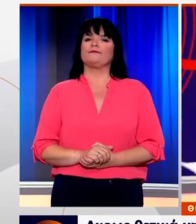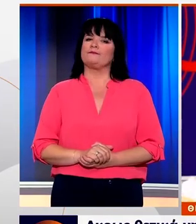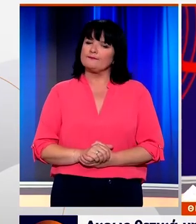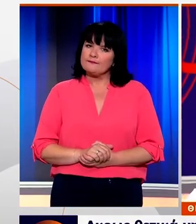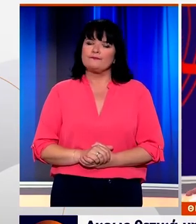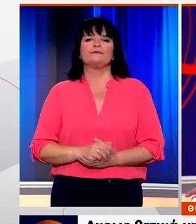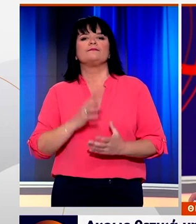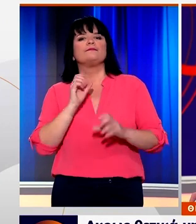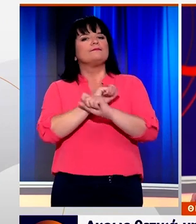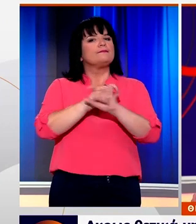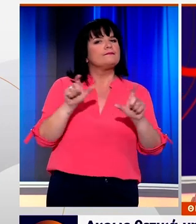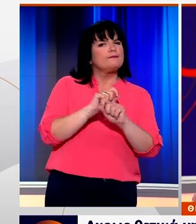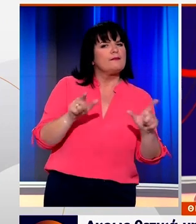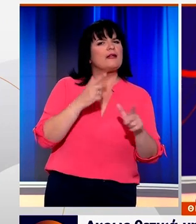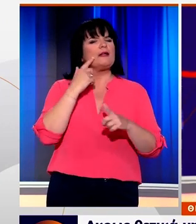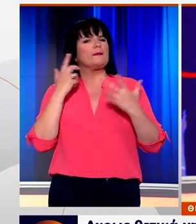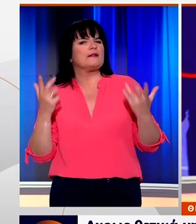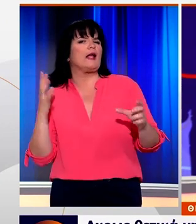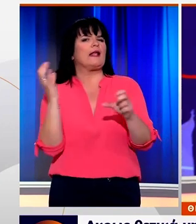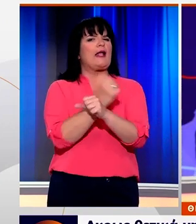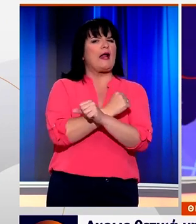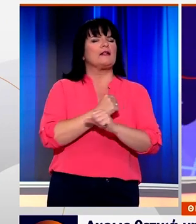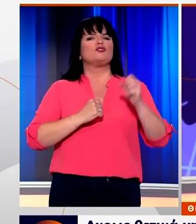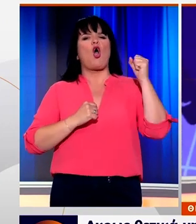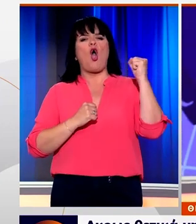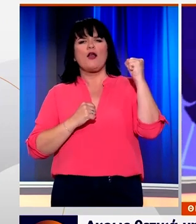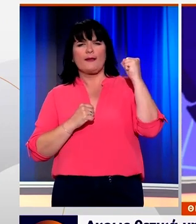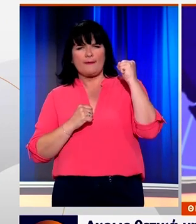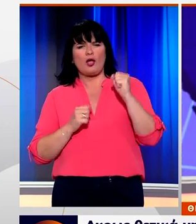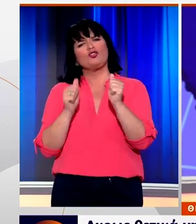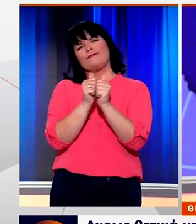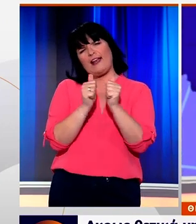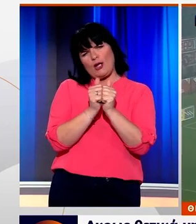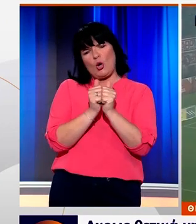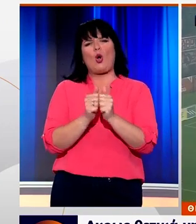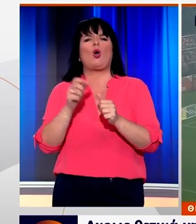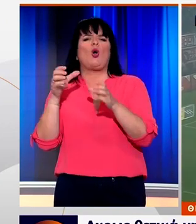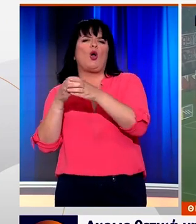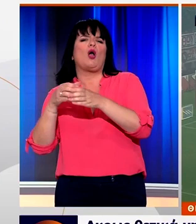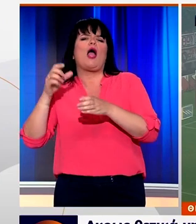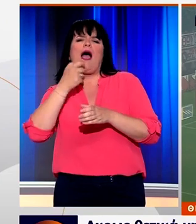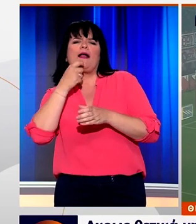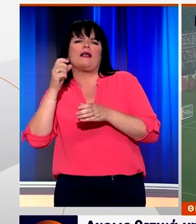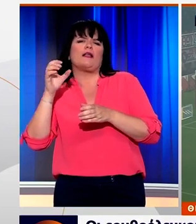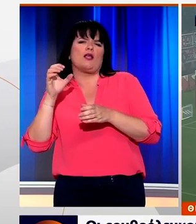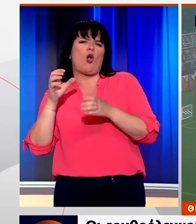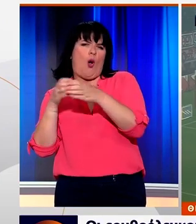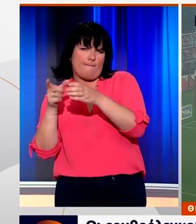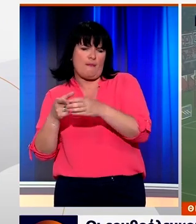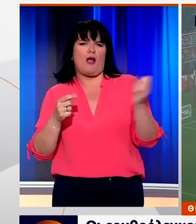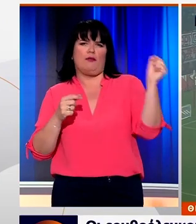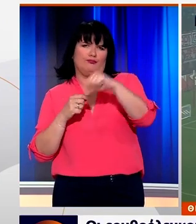Άκρος θετικά μηνύματα άφησε η εμφάνιση και νίκη του Ολυμπιακού με 3-0 στο φιλικό κόντρα στην Νότινχαμ Φόρεστ. Τη